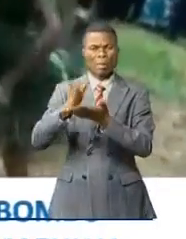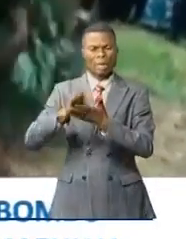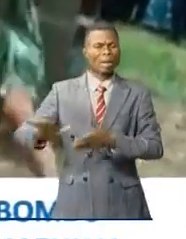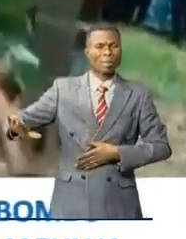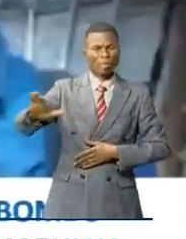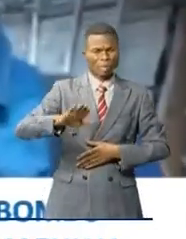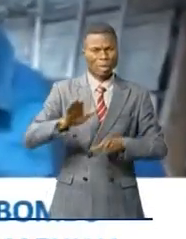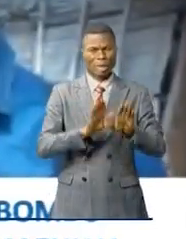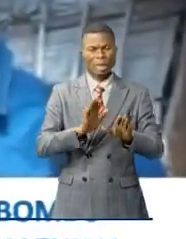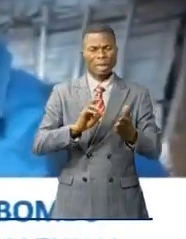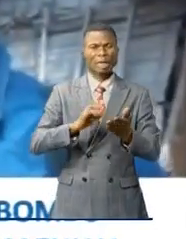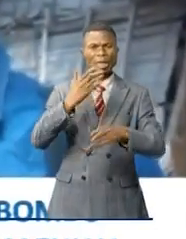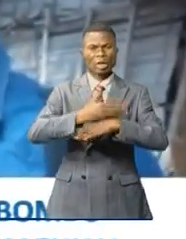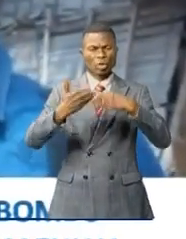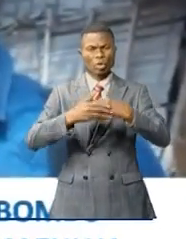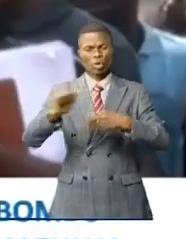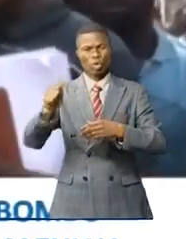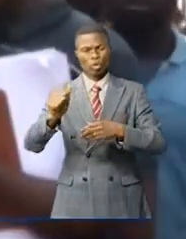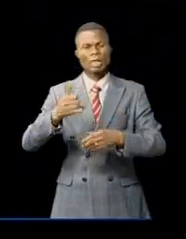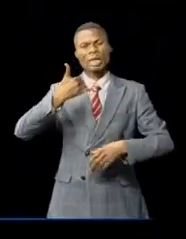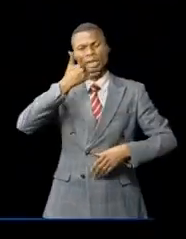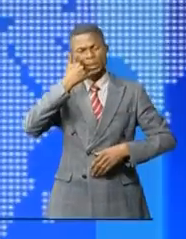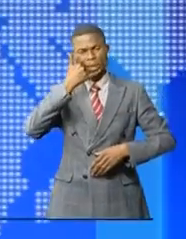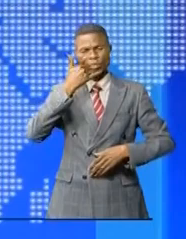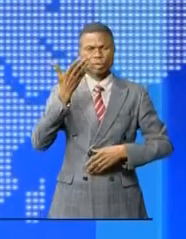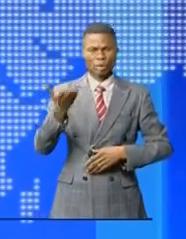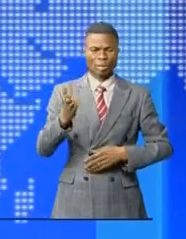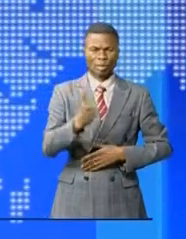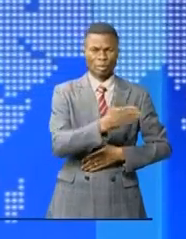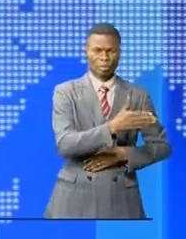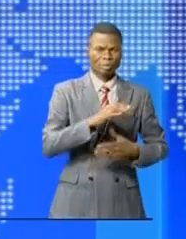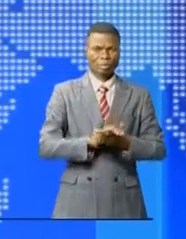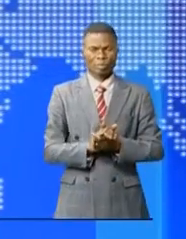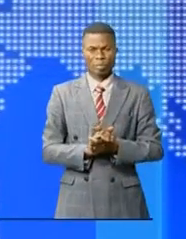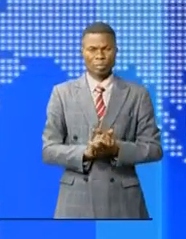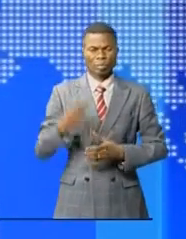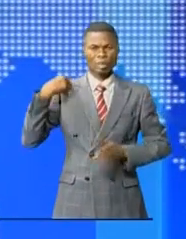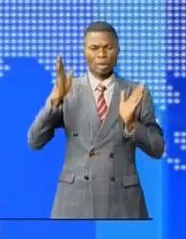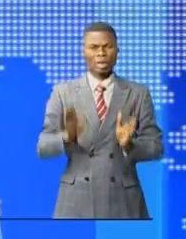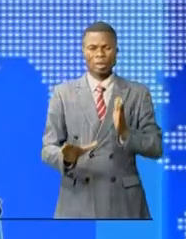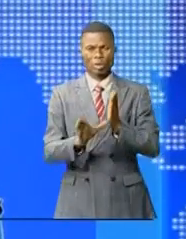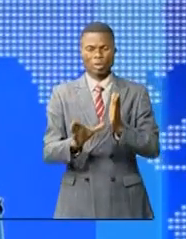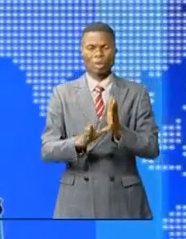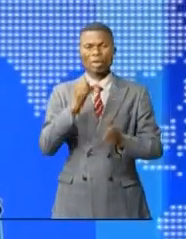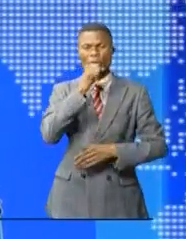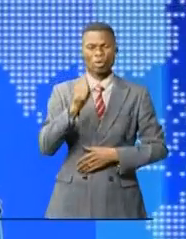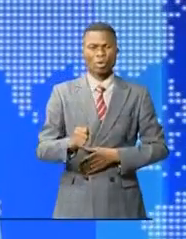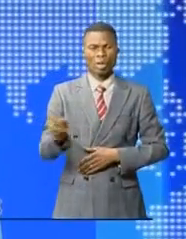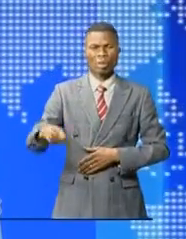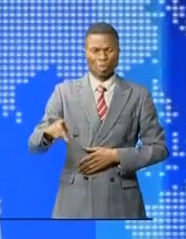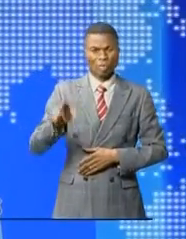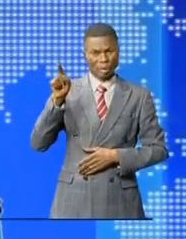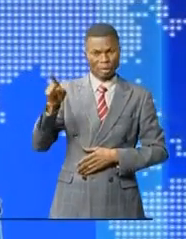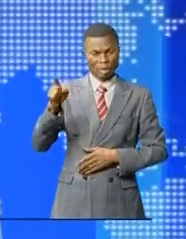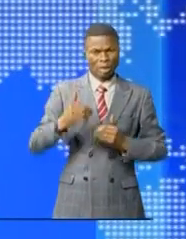en attendant l'implantation d'autres réseaux de téléphonie mobile. Et de son côté, le gouverneur honoraire de la province de Mongala